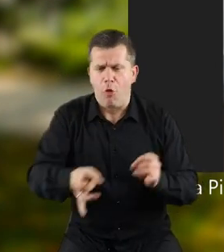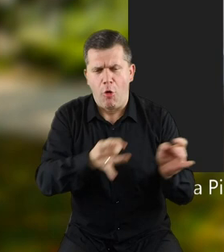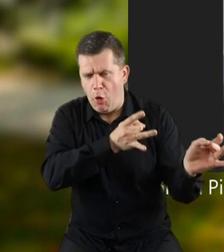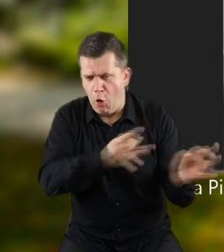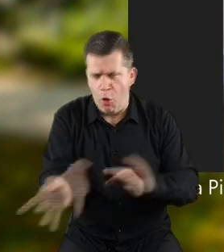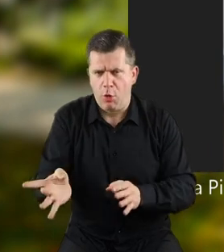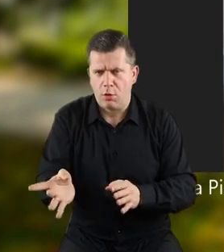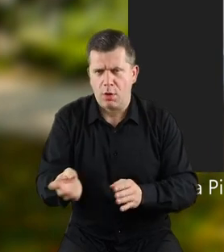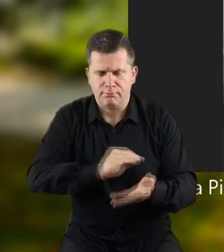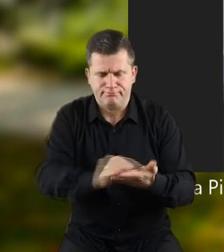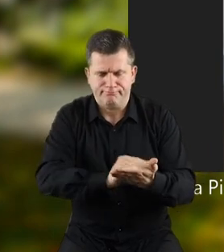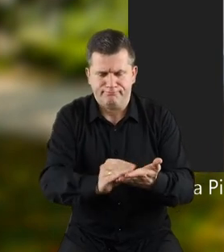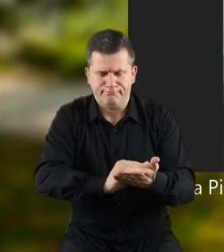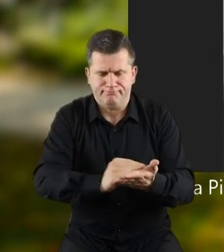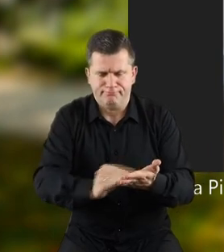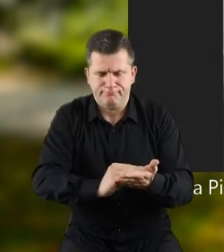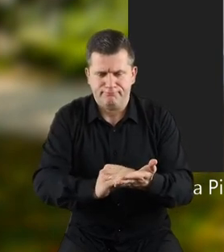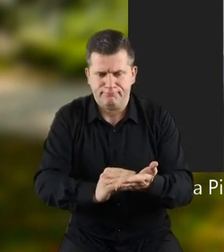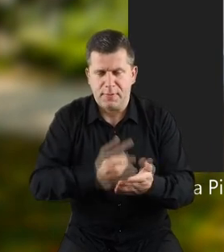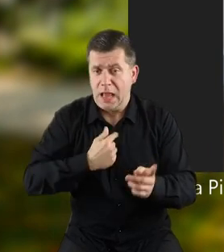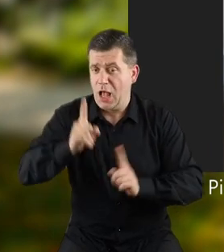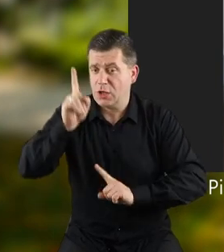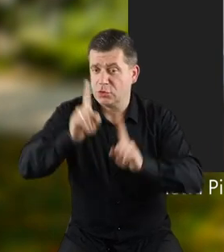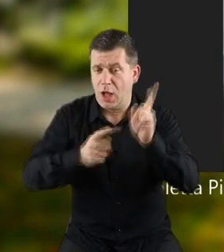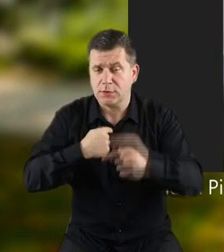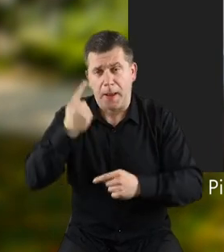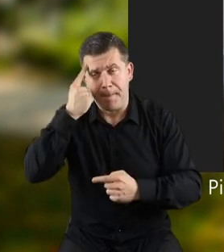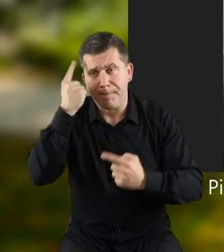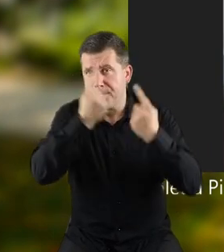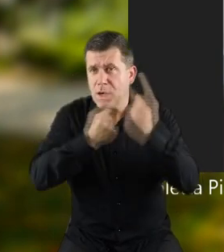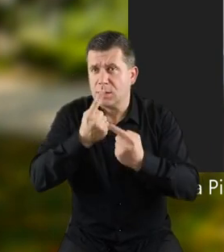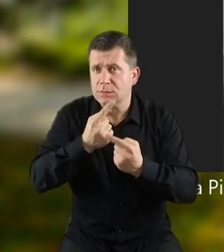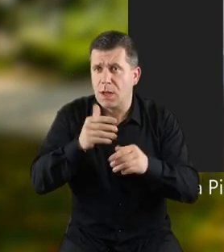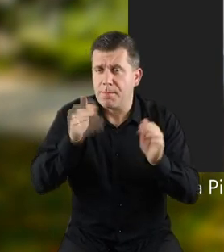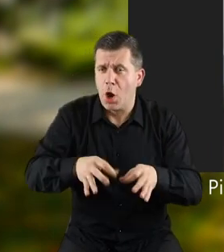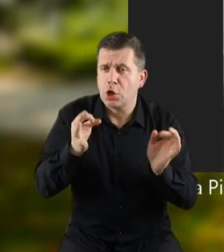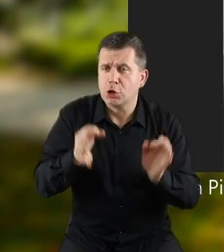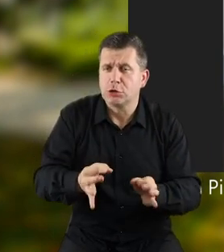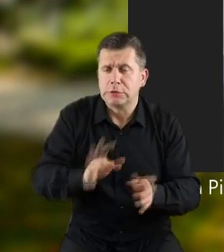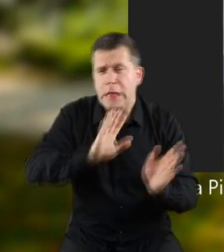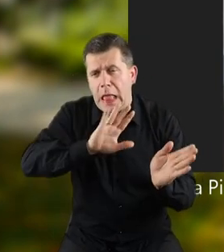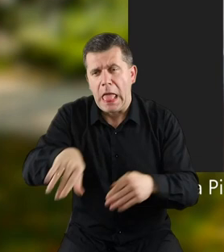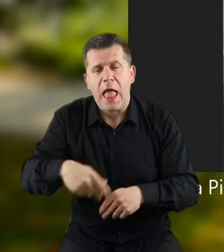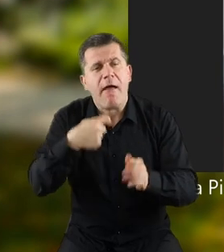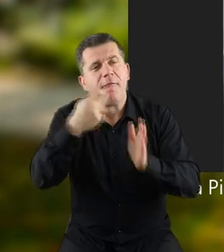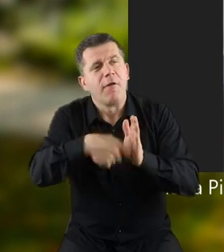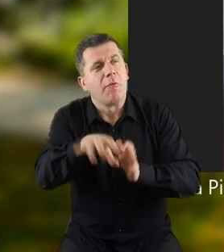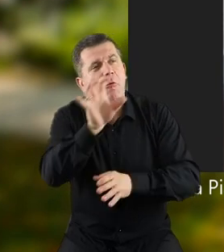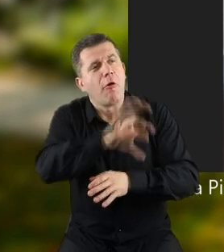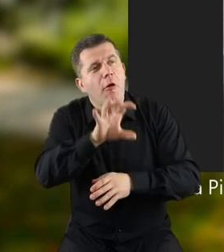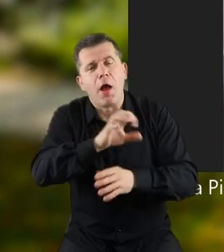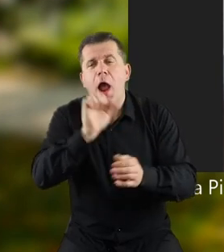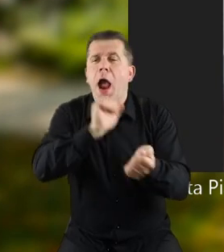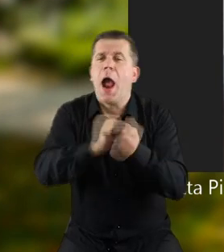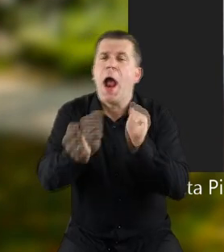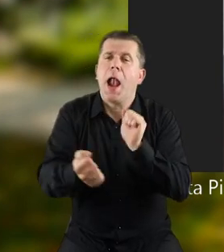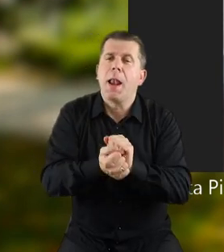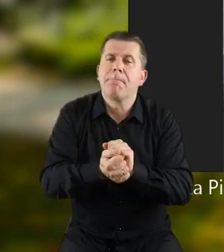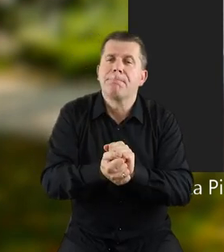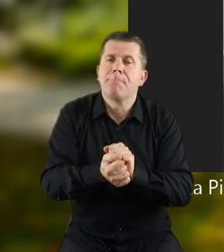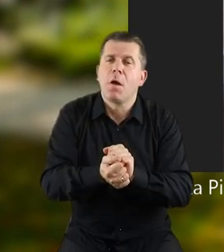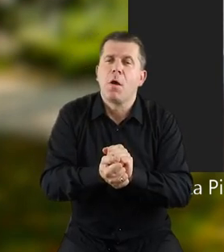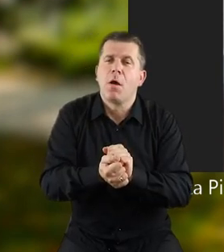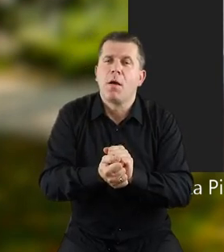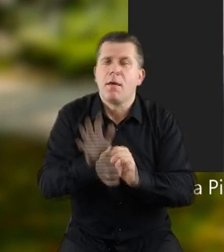powinnam od razu wziąć zapisanie. A ja czasami sobie myślę, a może dzisiaj obejrzę jakiś film, a może